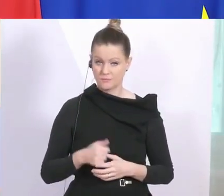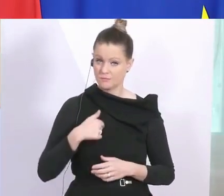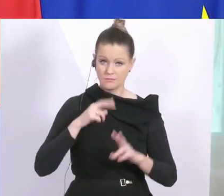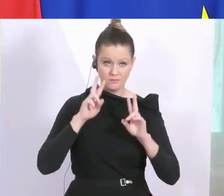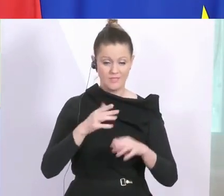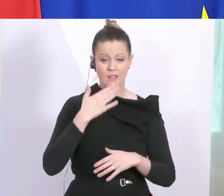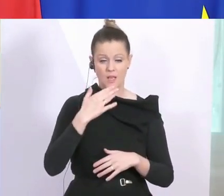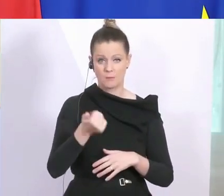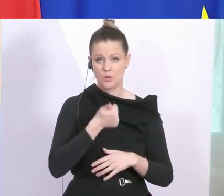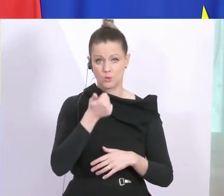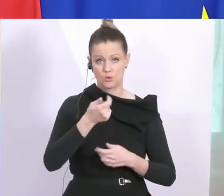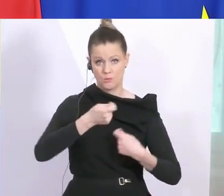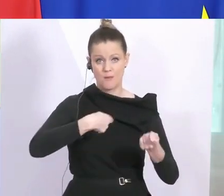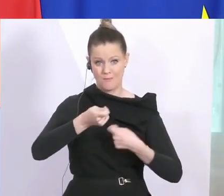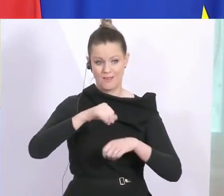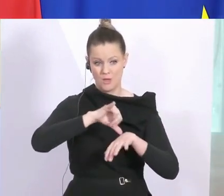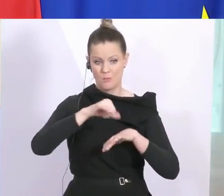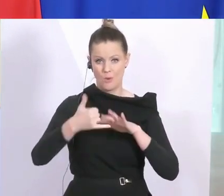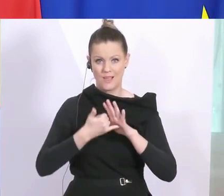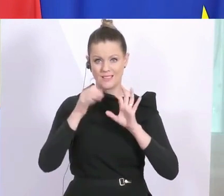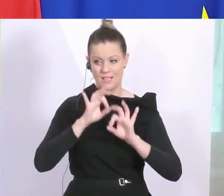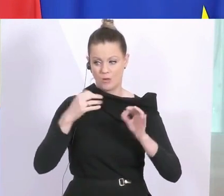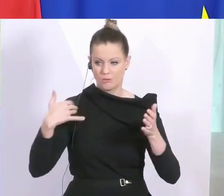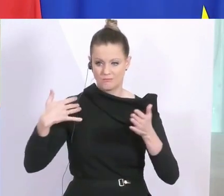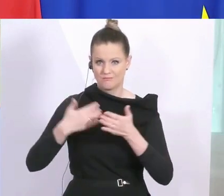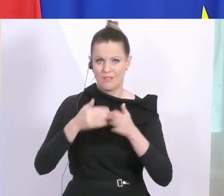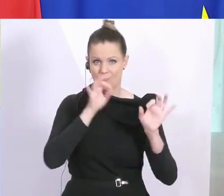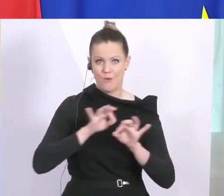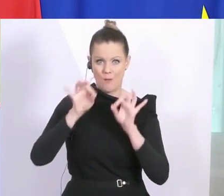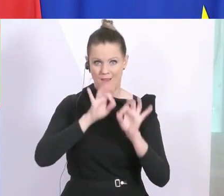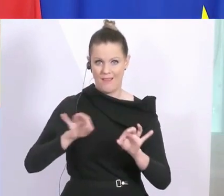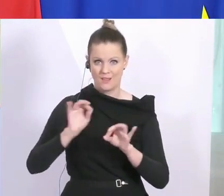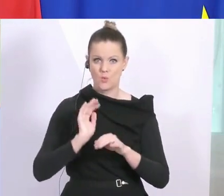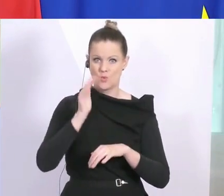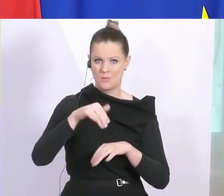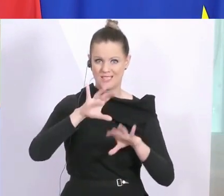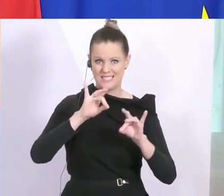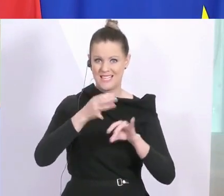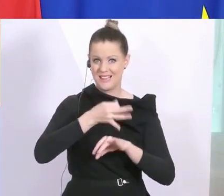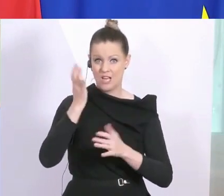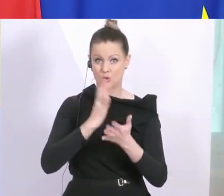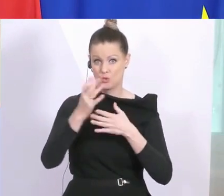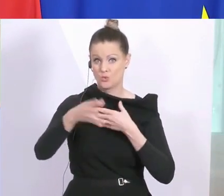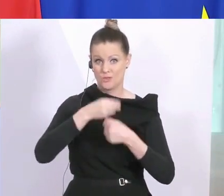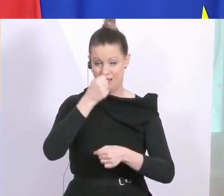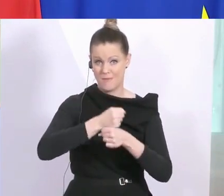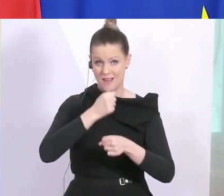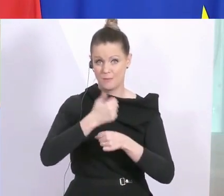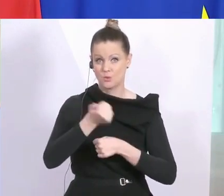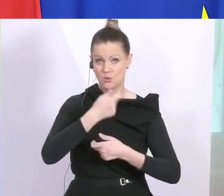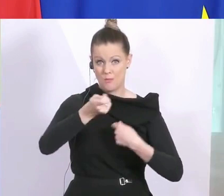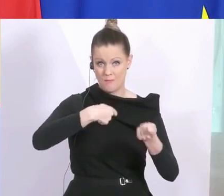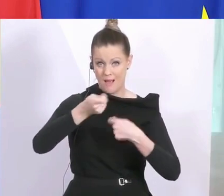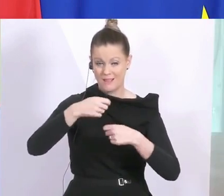dankbar. Wir haben dieses Projekt gut gemeinsam vorbereitet. Wir arbeiten hier seit über zehn Tagen zusammen. Die Supermärkte, das